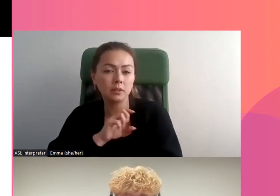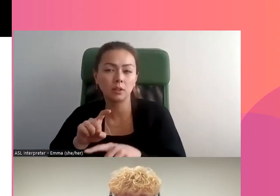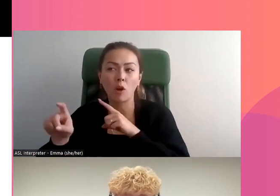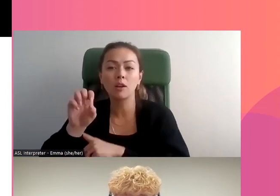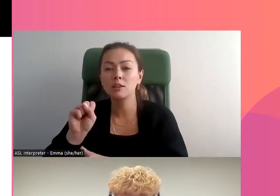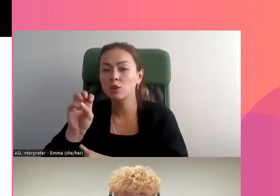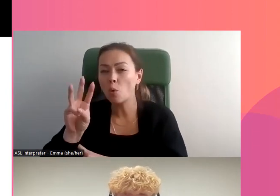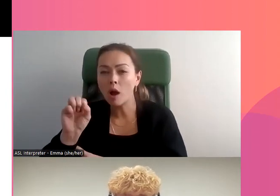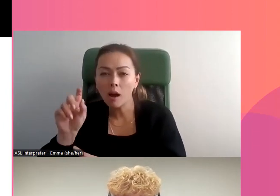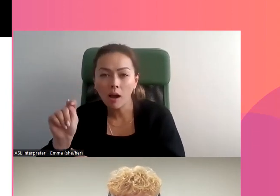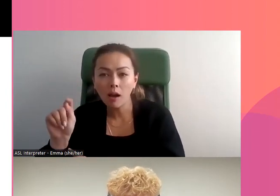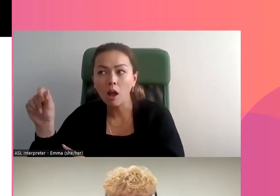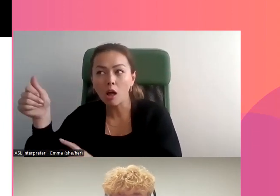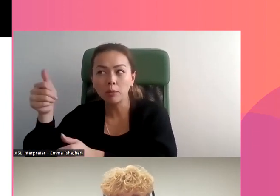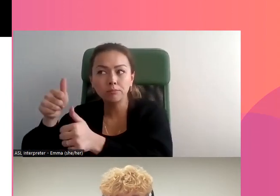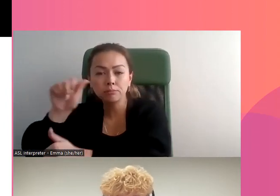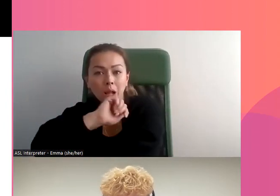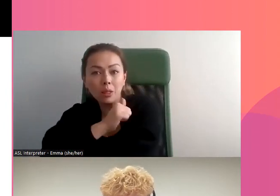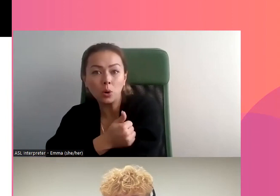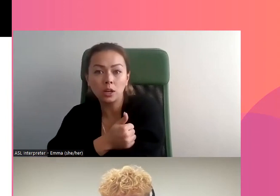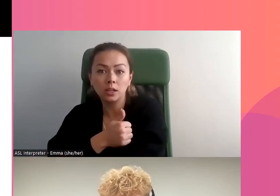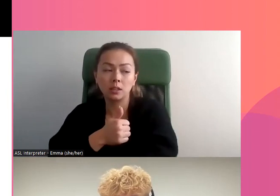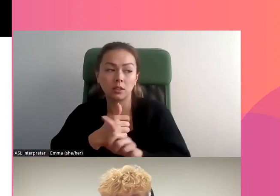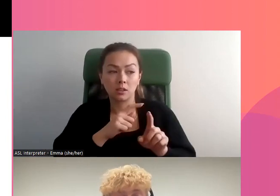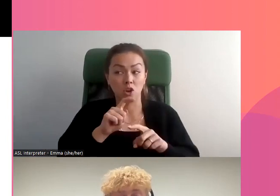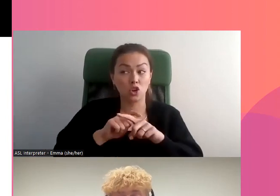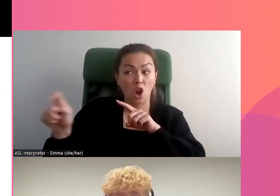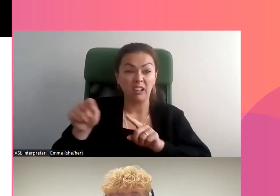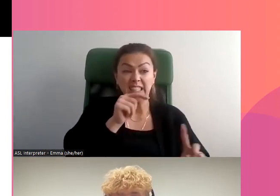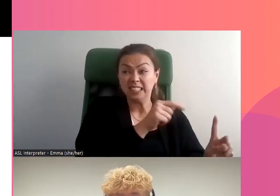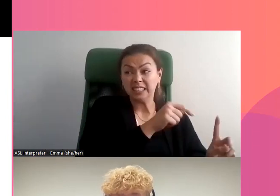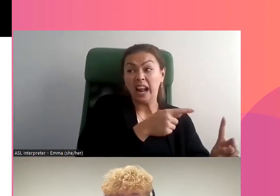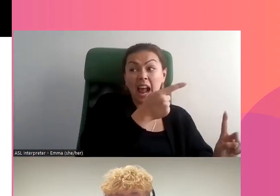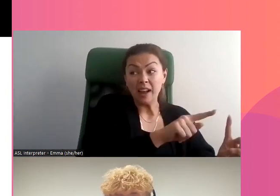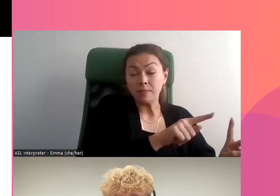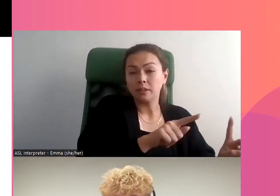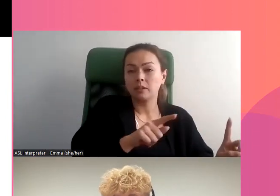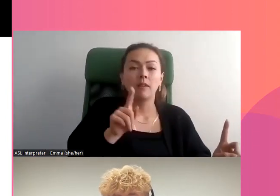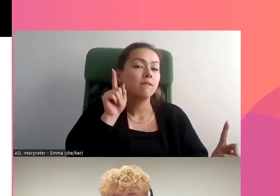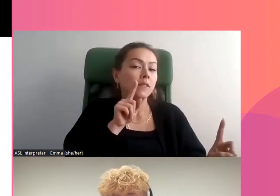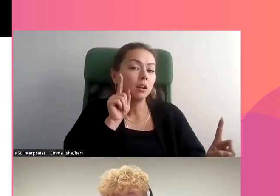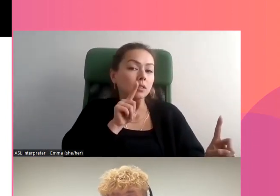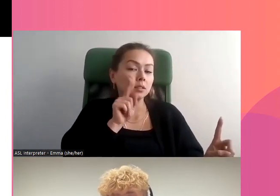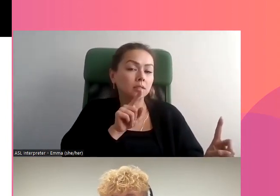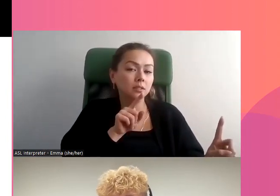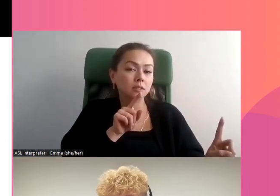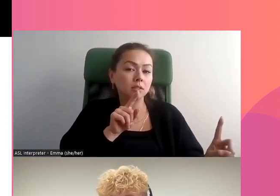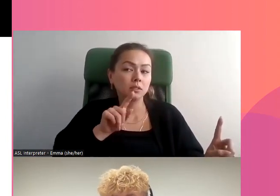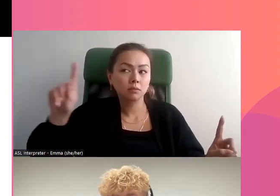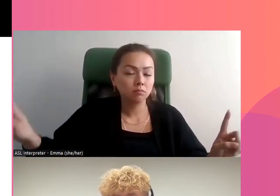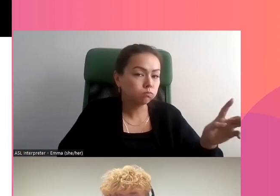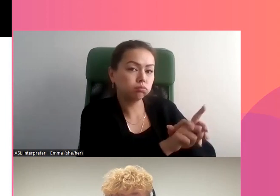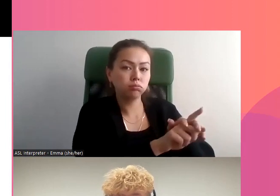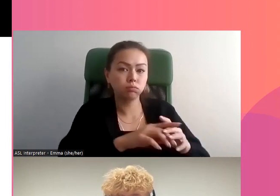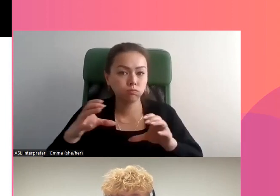faire une demande faussée. Et comme ça, les policiers vont se présenter à votre